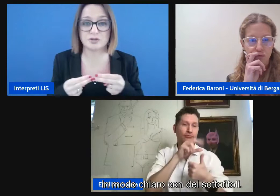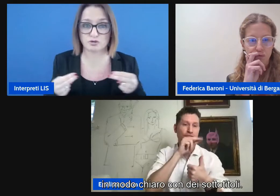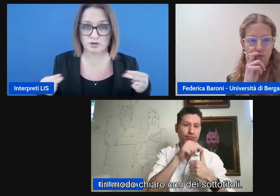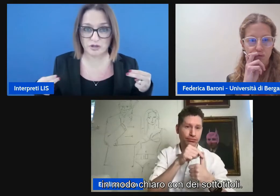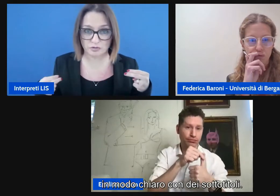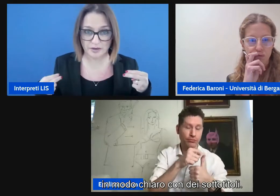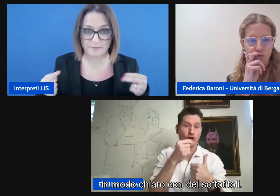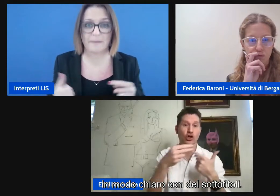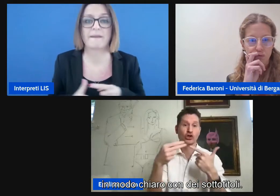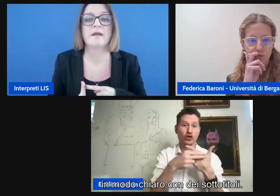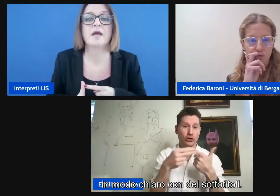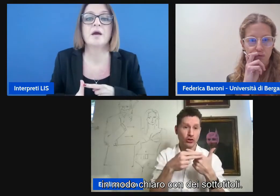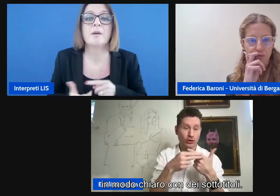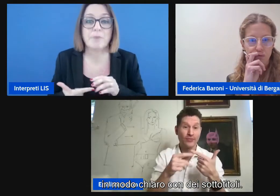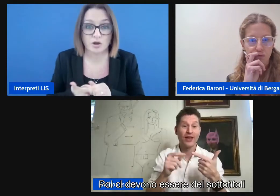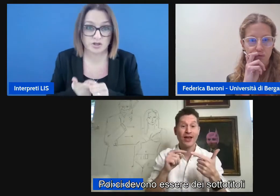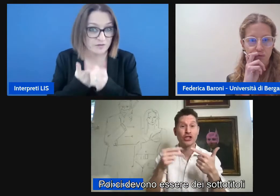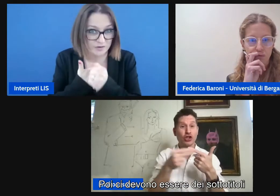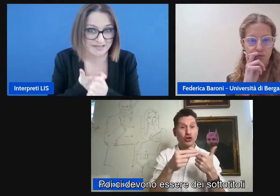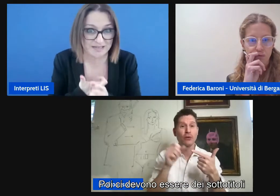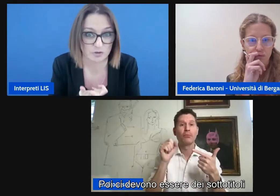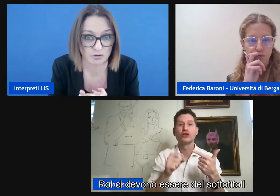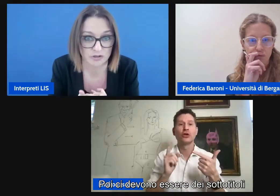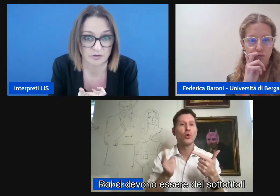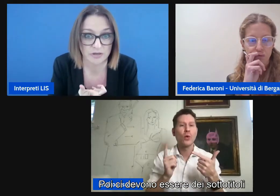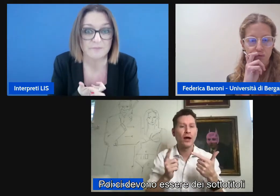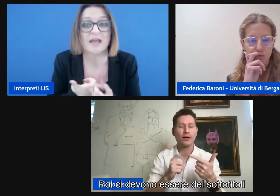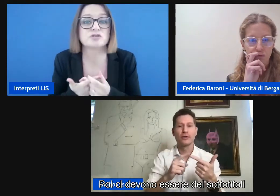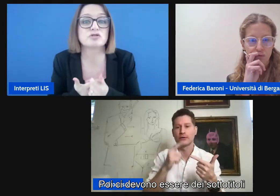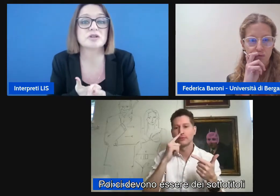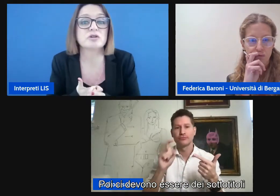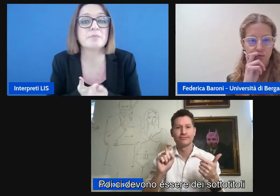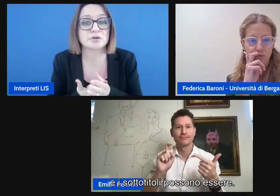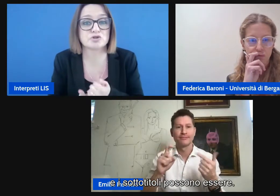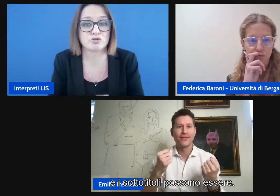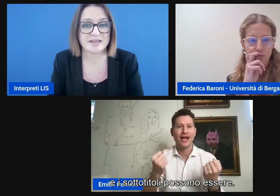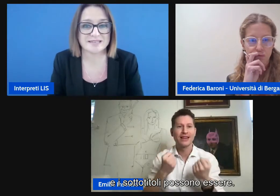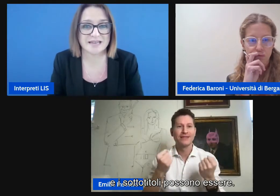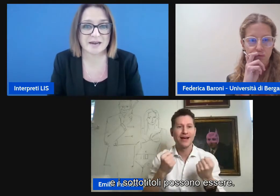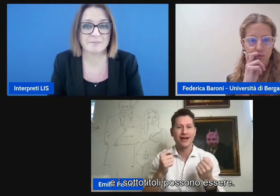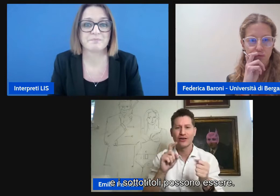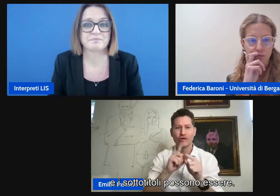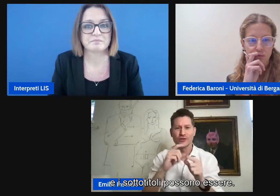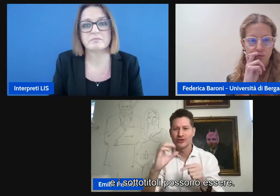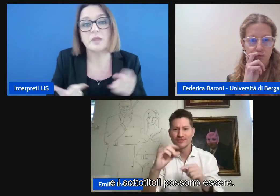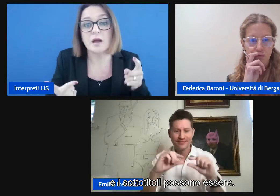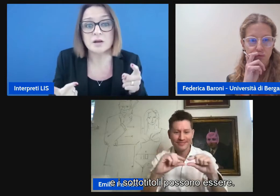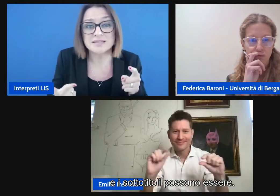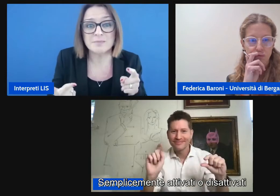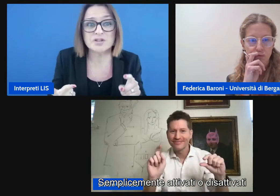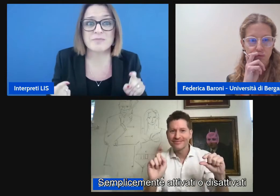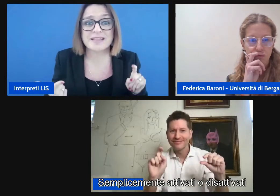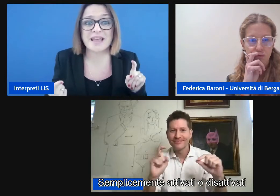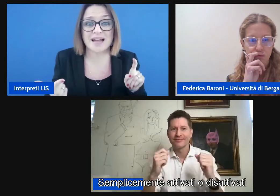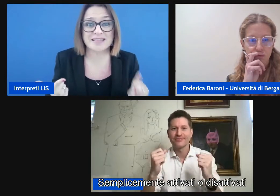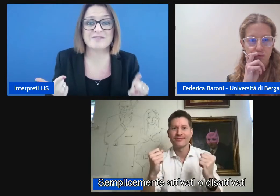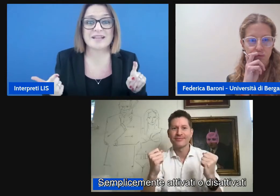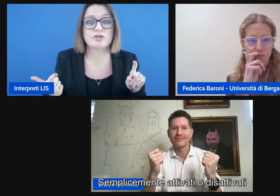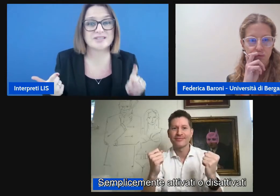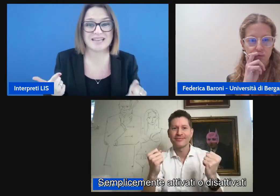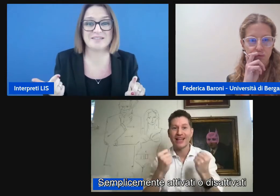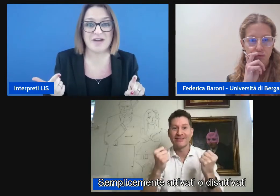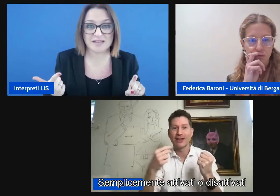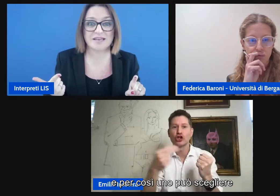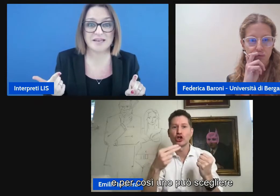modo chiaro con dei sottotitoli poi ci devono essere dei sottotitoli e i sottotitoli possono essere semplicemente